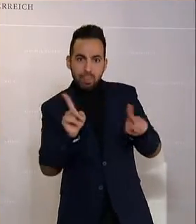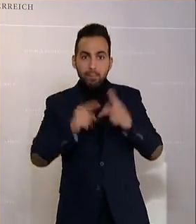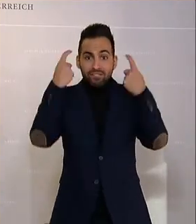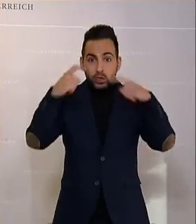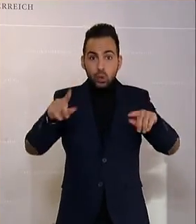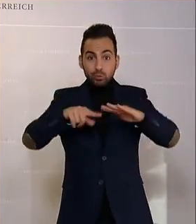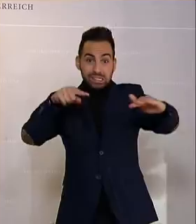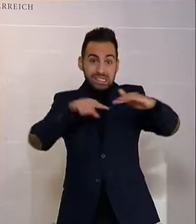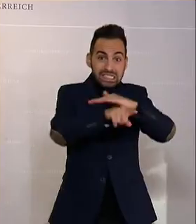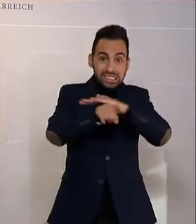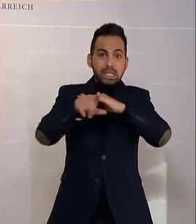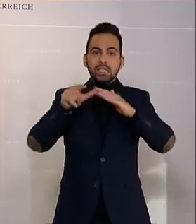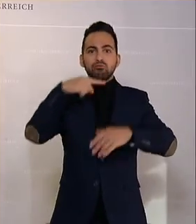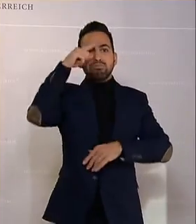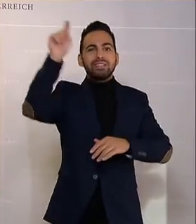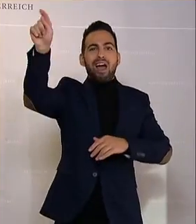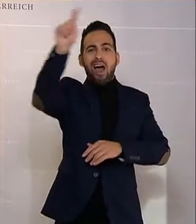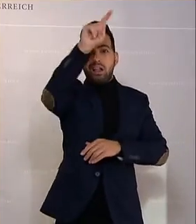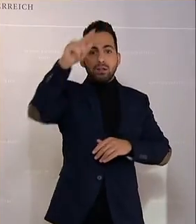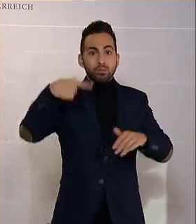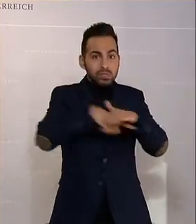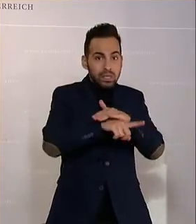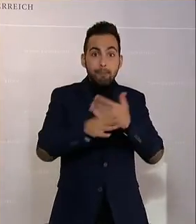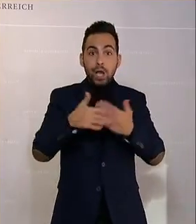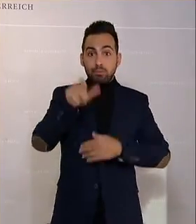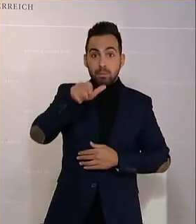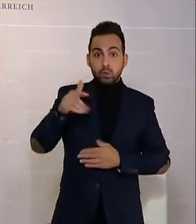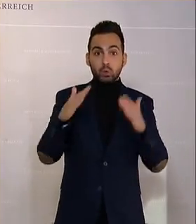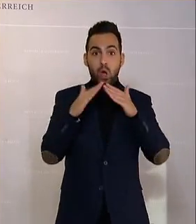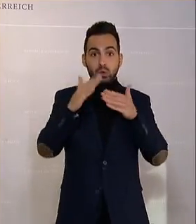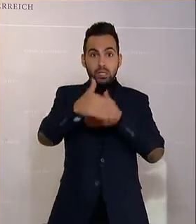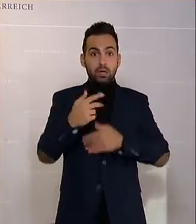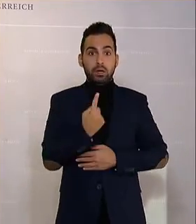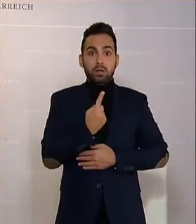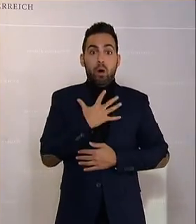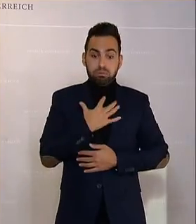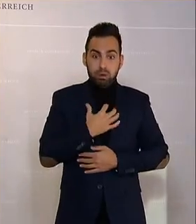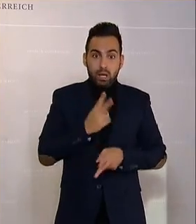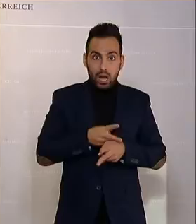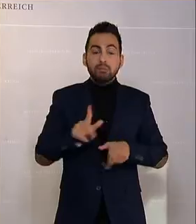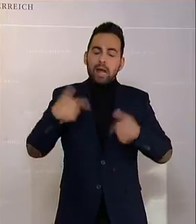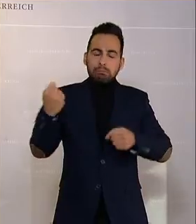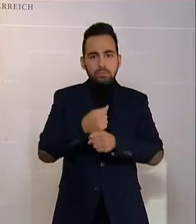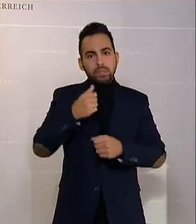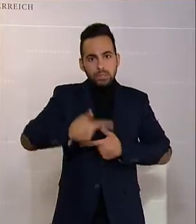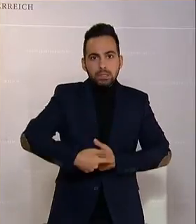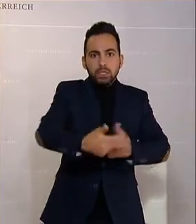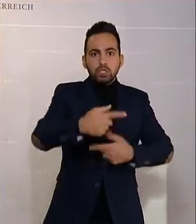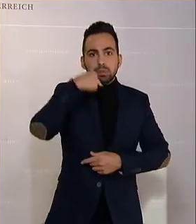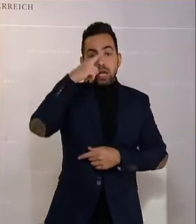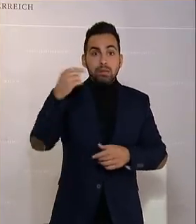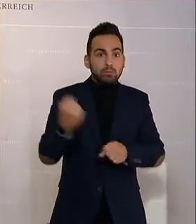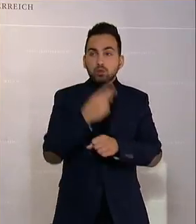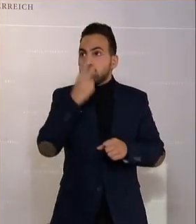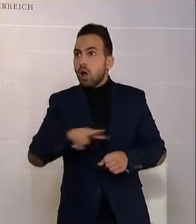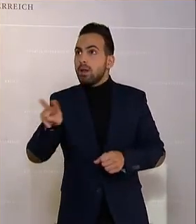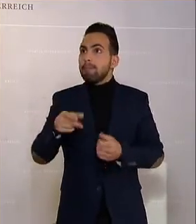dorthin bringen. Und wenn Sie dann trotzdem tatsächlich so krank werden, dass Sie in die Spitäler kommen, ja auch dann müssen wir dringlichst die neuesten Medikamente zum Einsatz